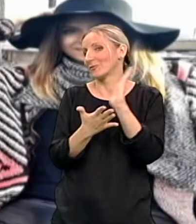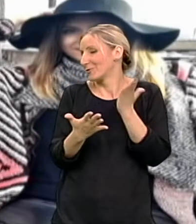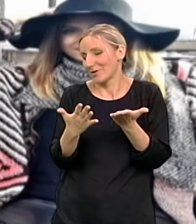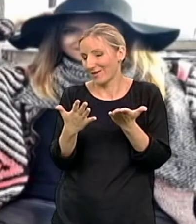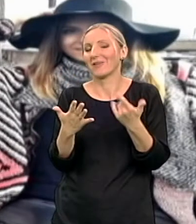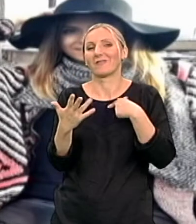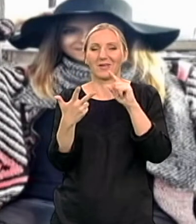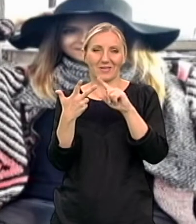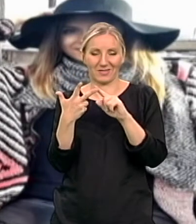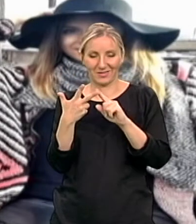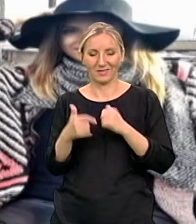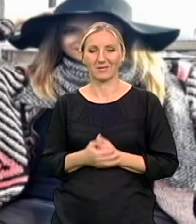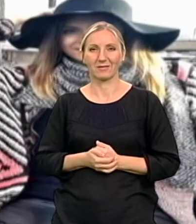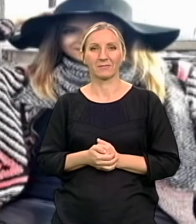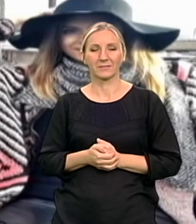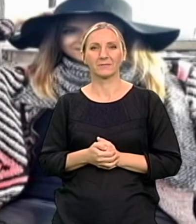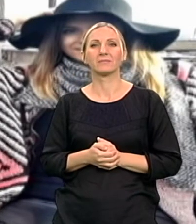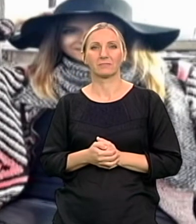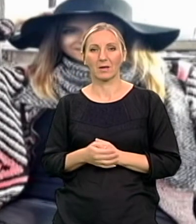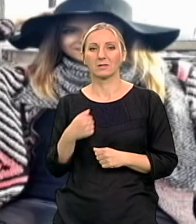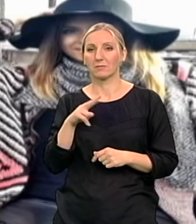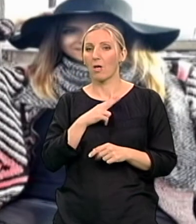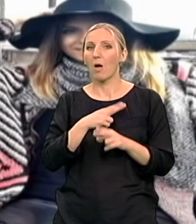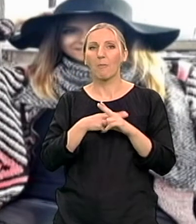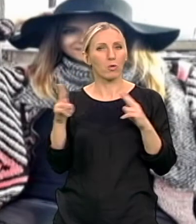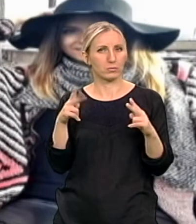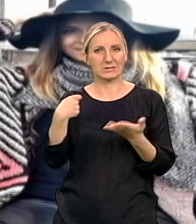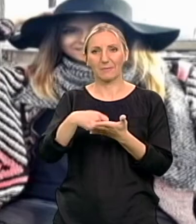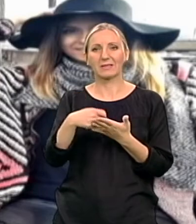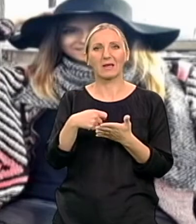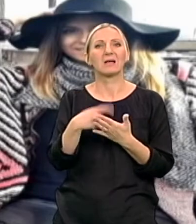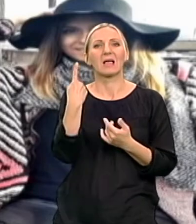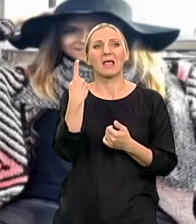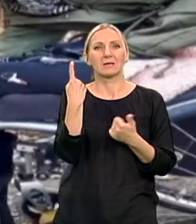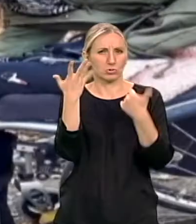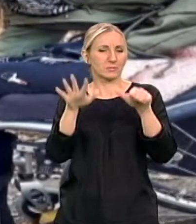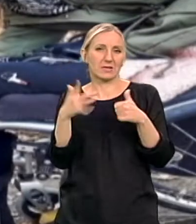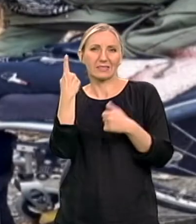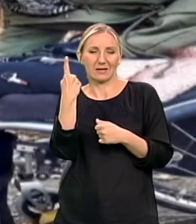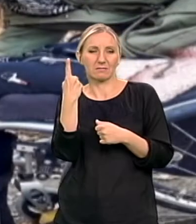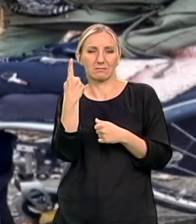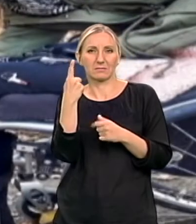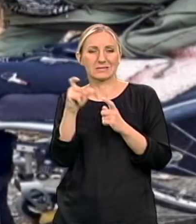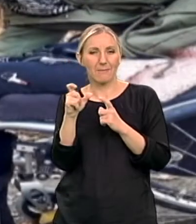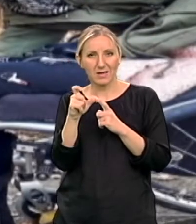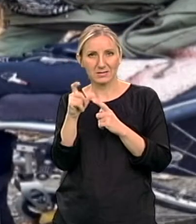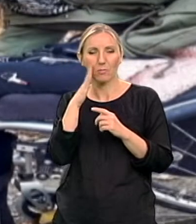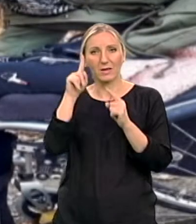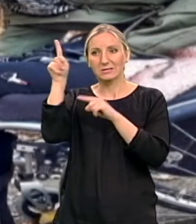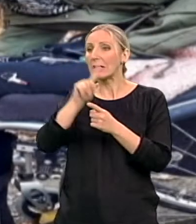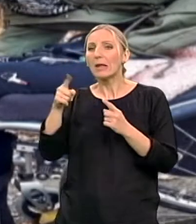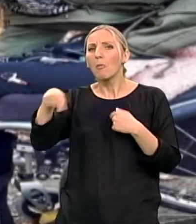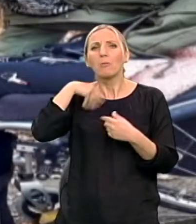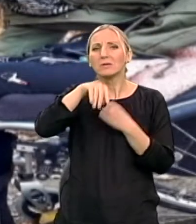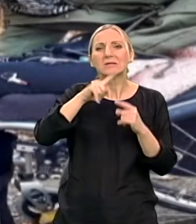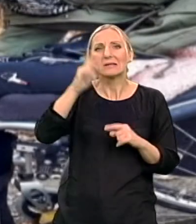tu stipendiju tako da sam imala puno stipendiju američke vlade za jedan semestar u Americi. Niko nije ni znao da želim da konkurišem za to,